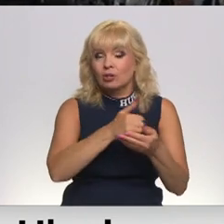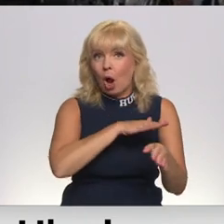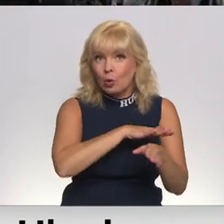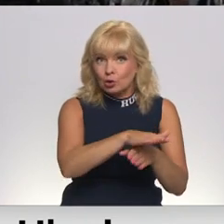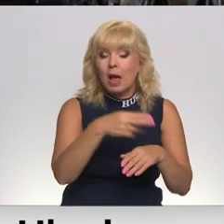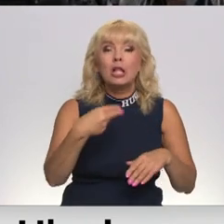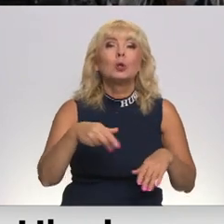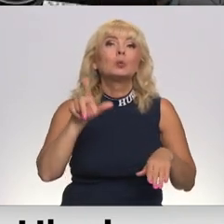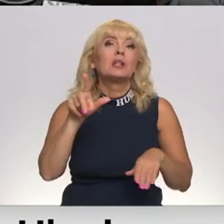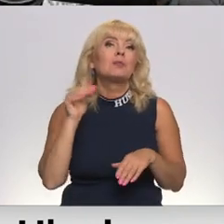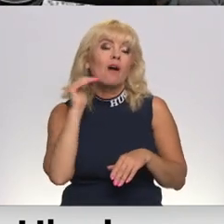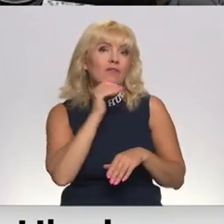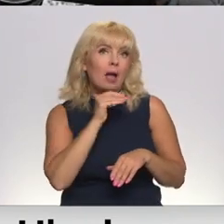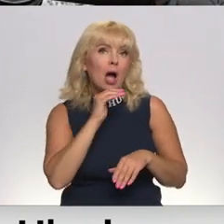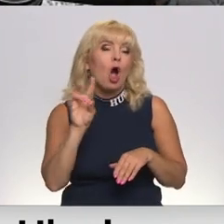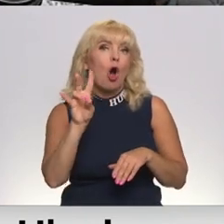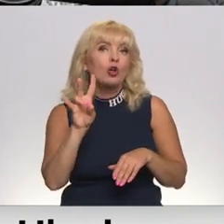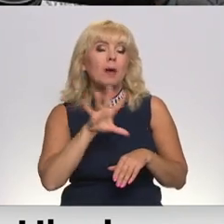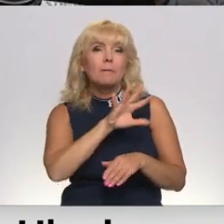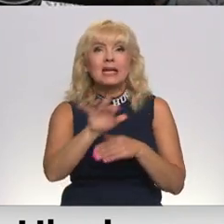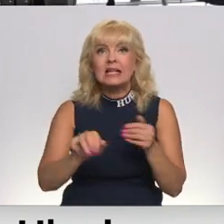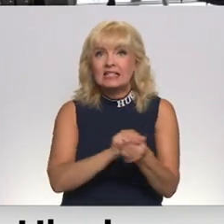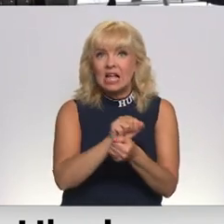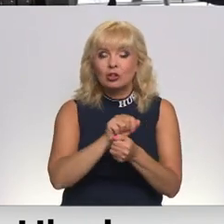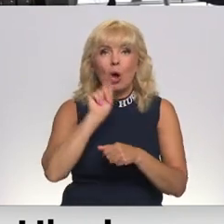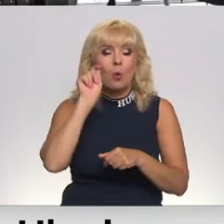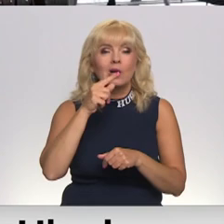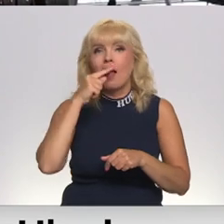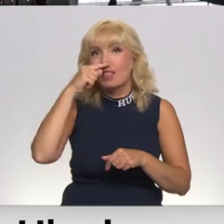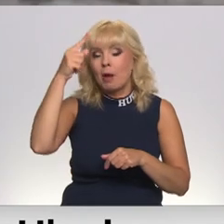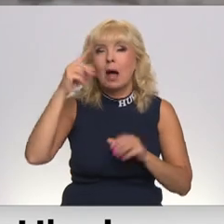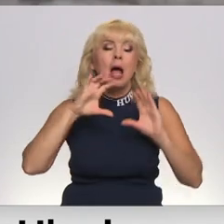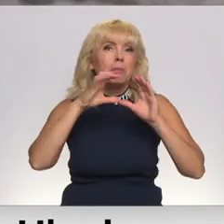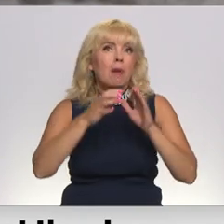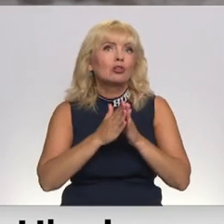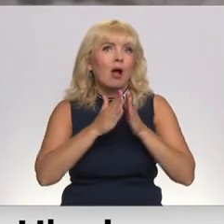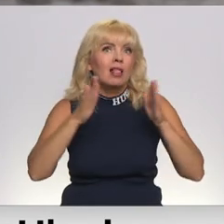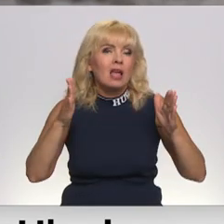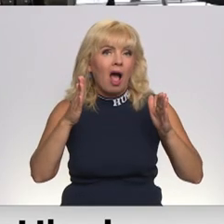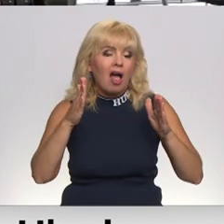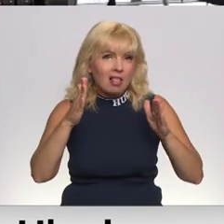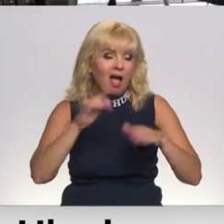27. februārī, Hostumeļā tik aiznīcināts viens no Ukraiņu lepnumiem pasaulē lielākā krāvas lidmašīna.